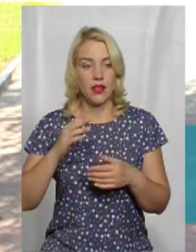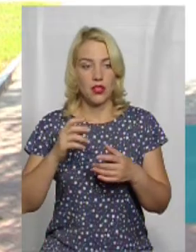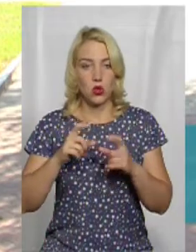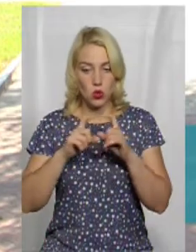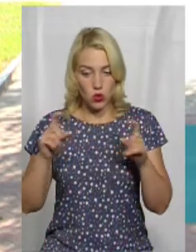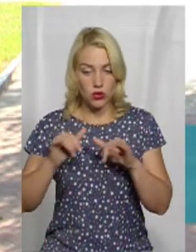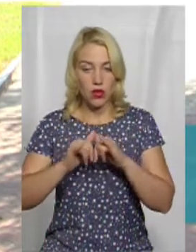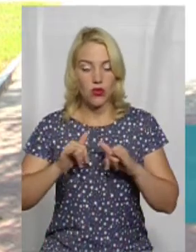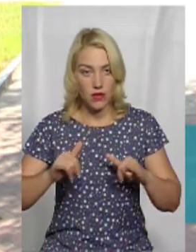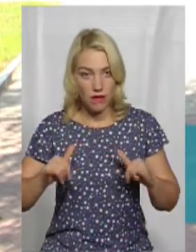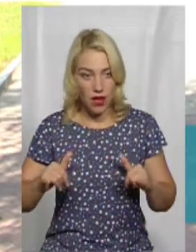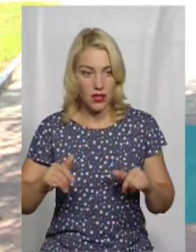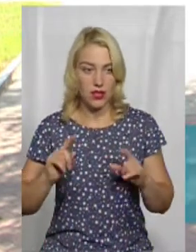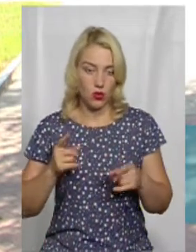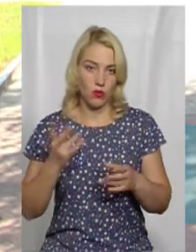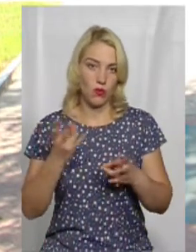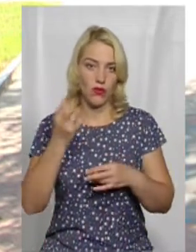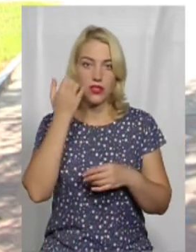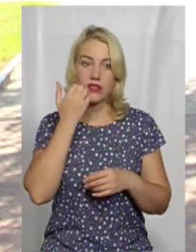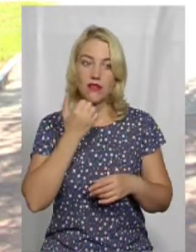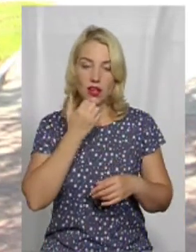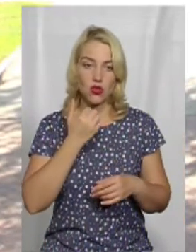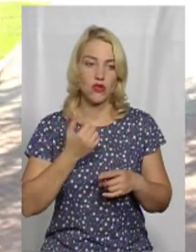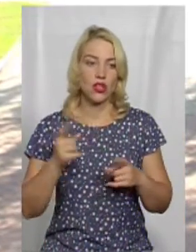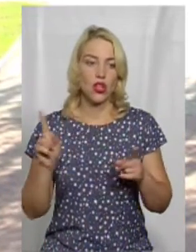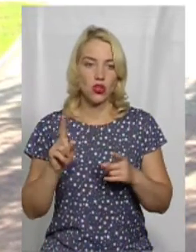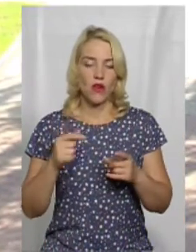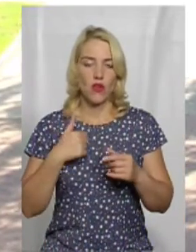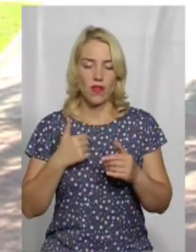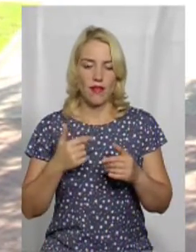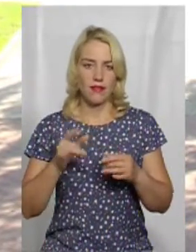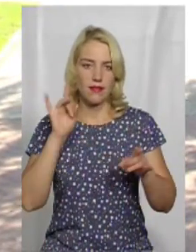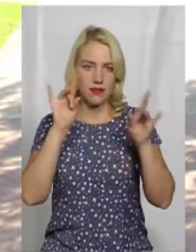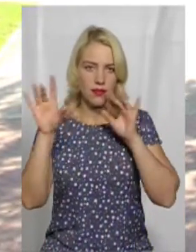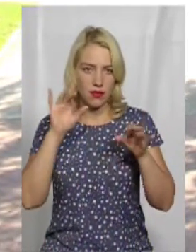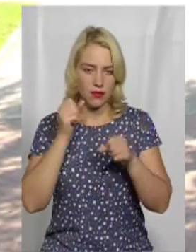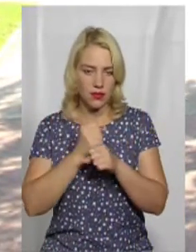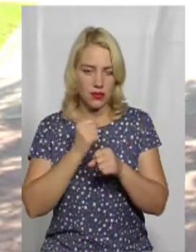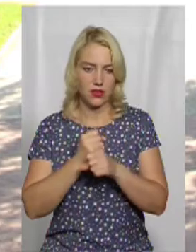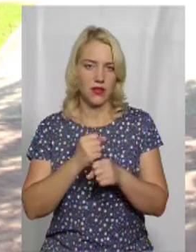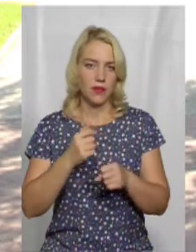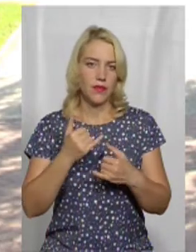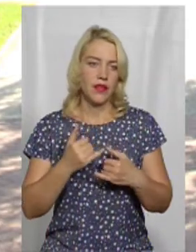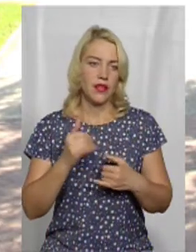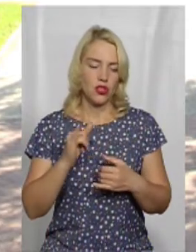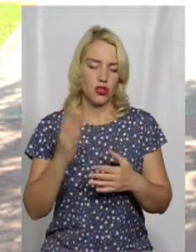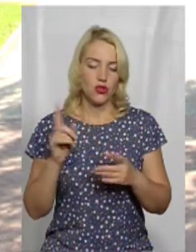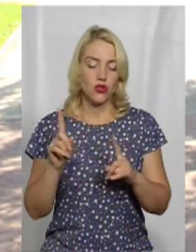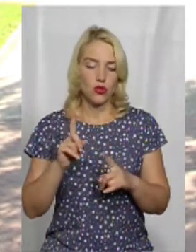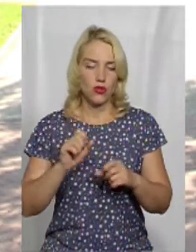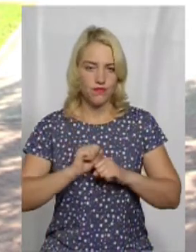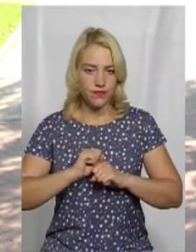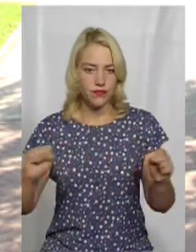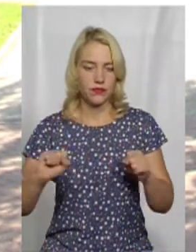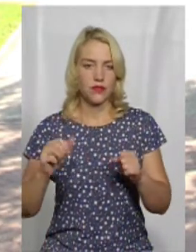розвивається, і тому ми маємо завдячувати їй, що вона просуває, що вона наважилася на такий крок знімати повнометражний фільм в місті